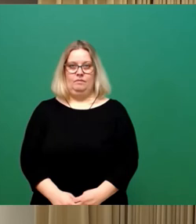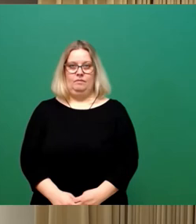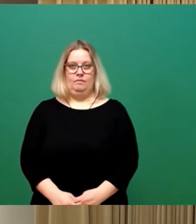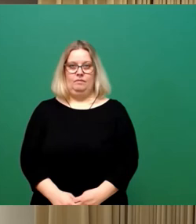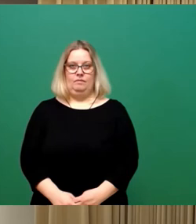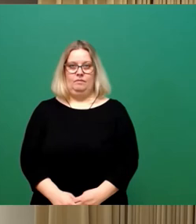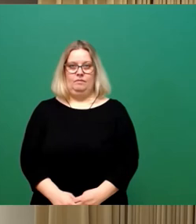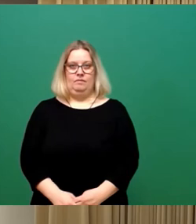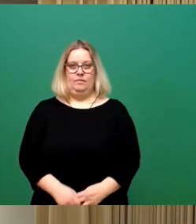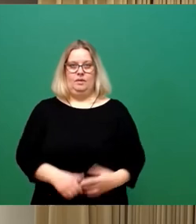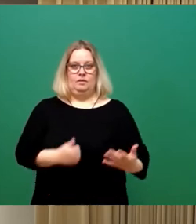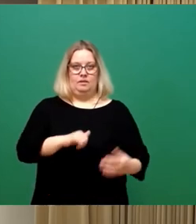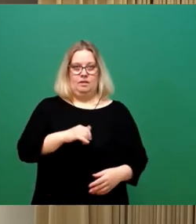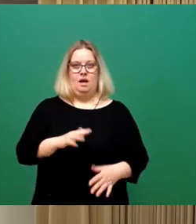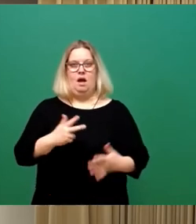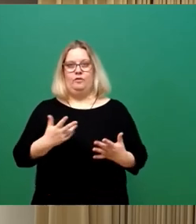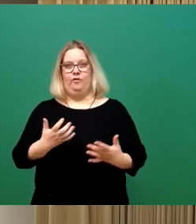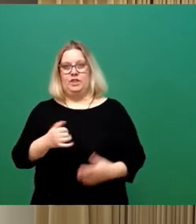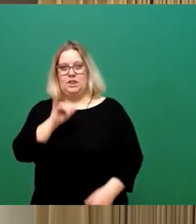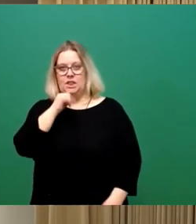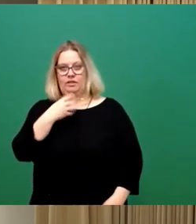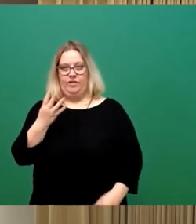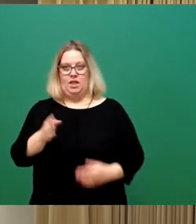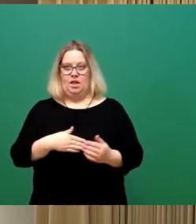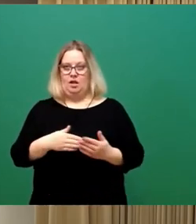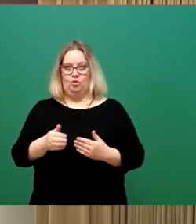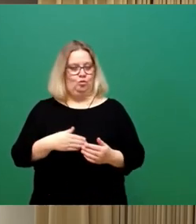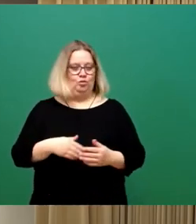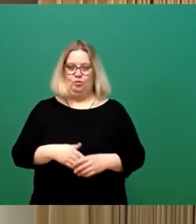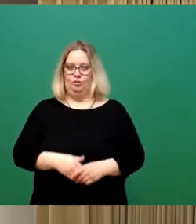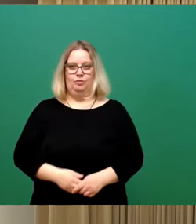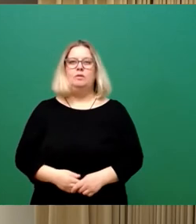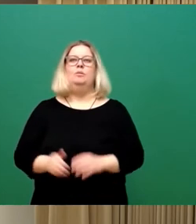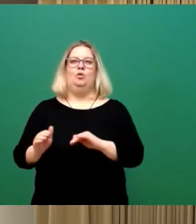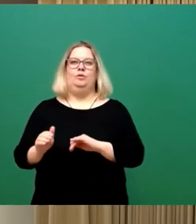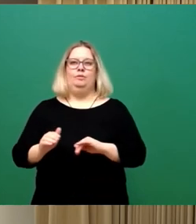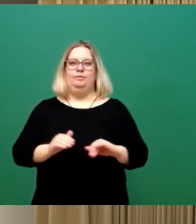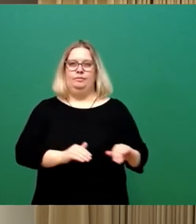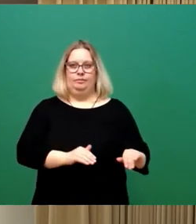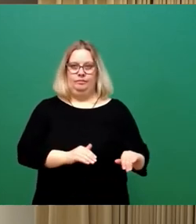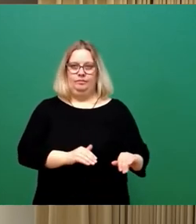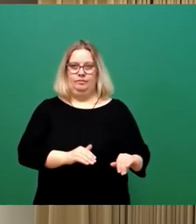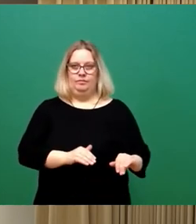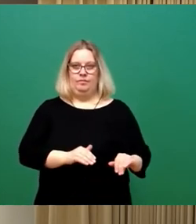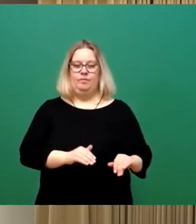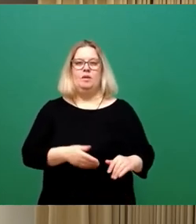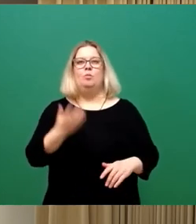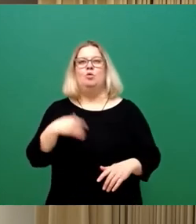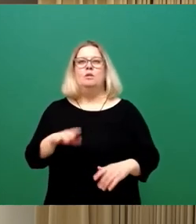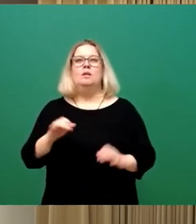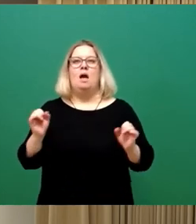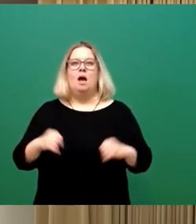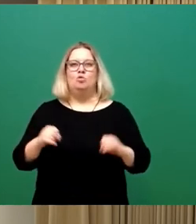6 Ja, 58 Nein, 4 Enthaltungen hat keine Mehrheit bekommen. Damit kommen wir zur Abstimmung über den